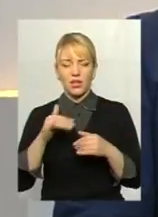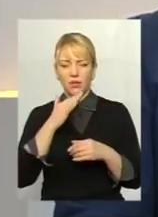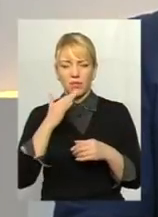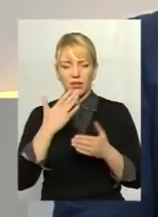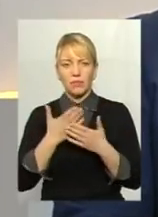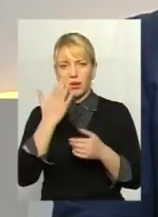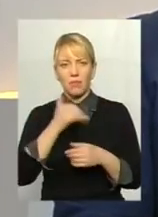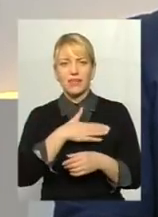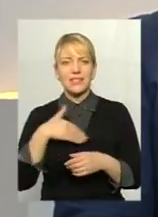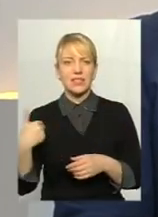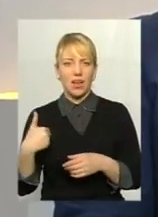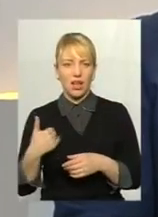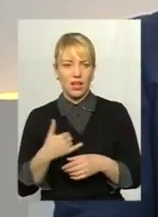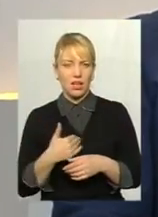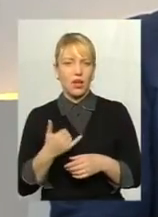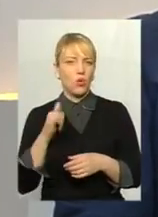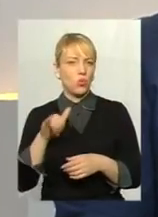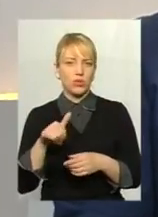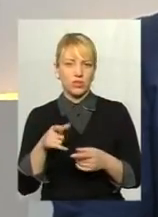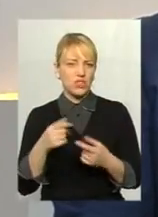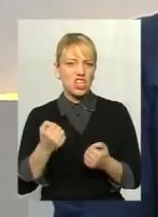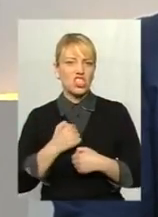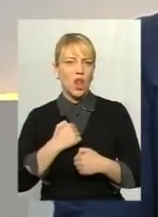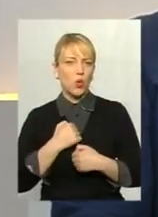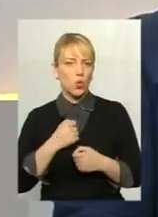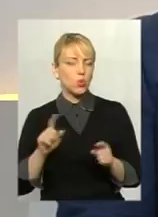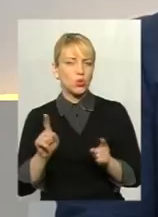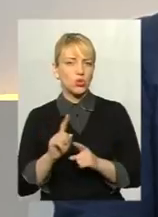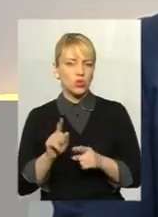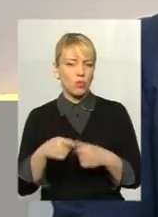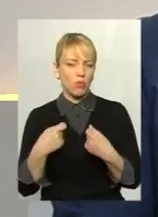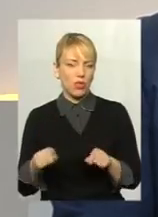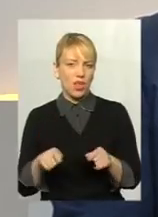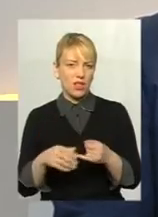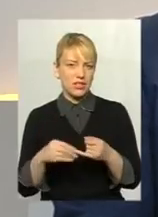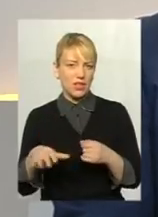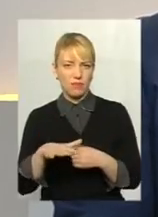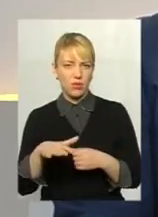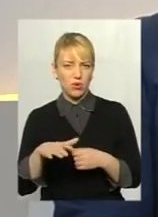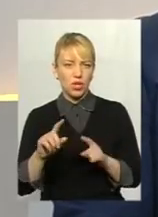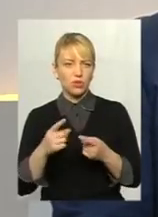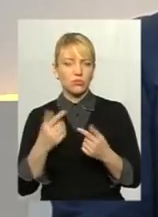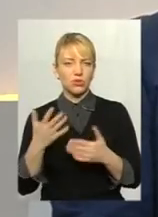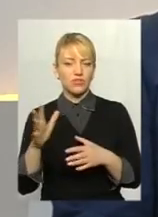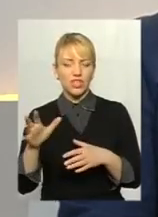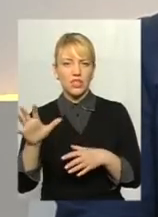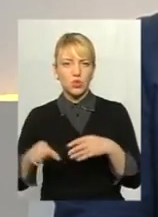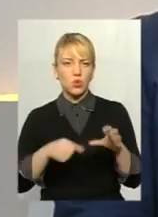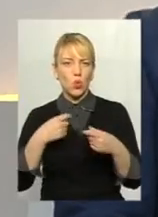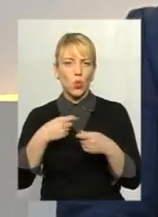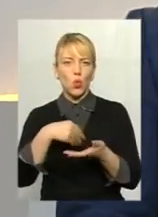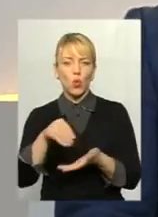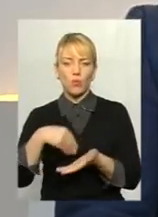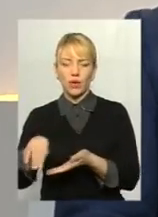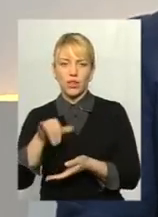Бразилія та саме, вони вже сьогодні жалкують тому, що вони дали продаж землі, тому що вони вже їх скупили і вони фактично